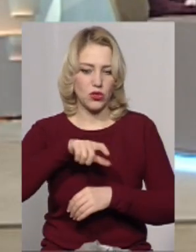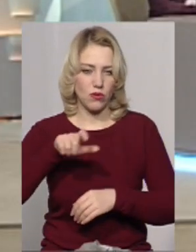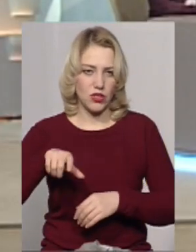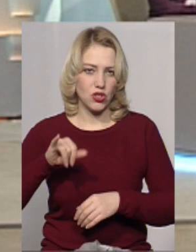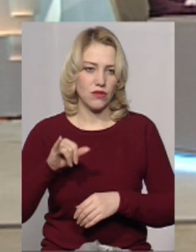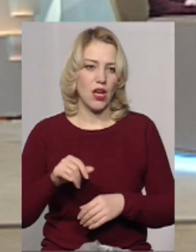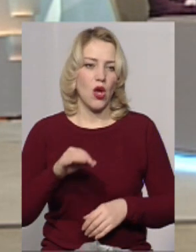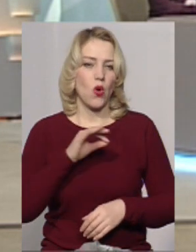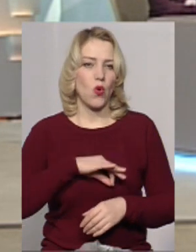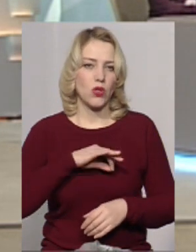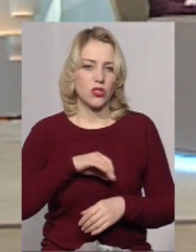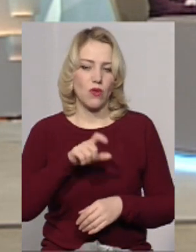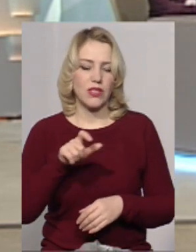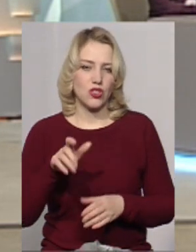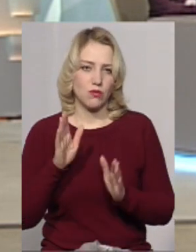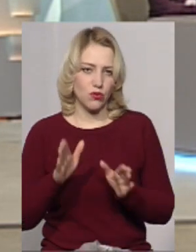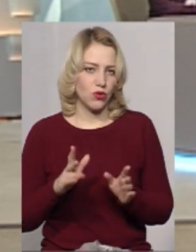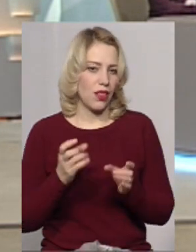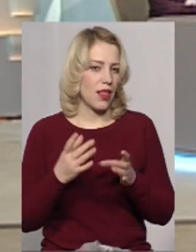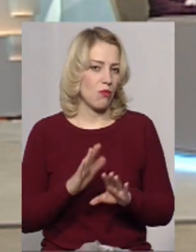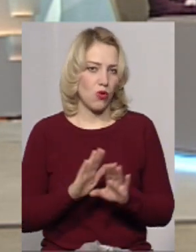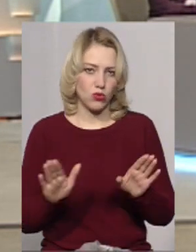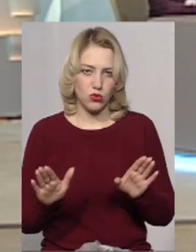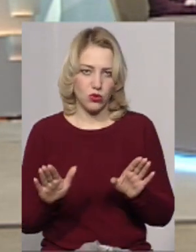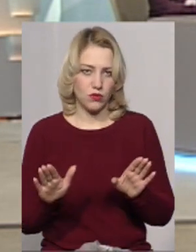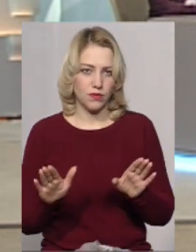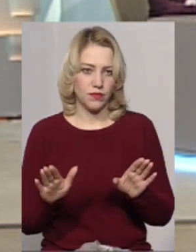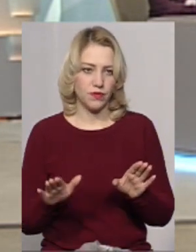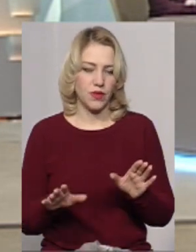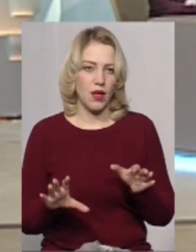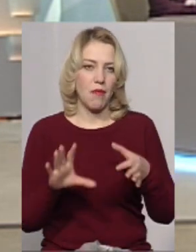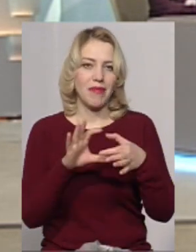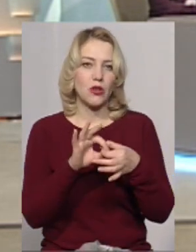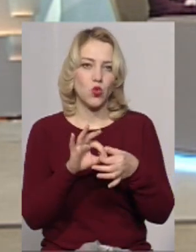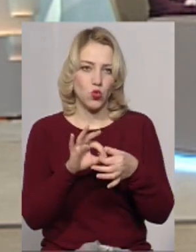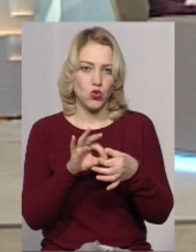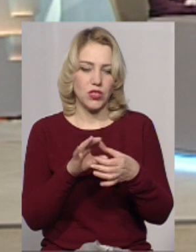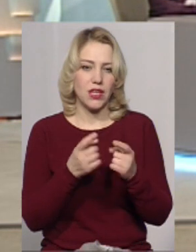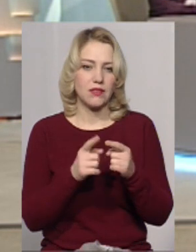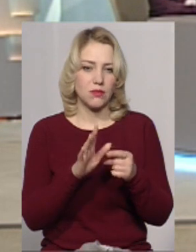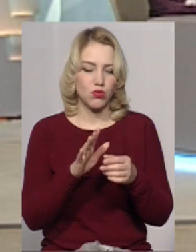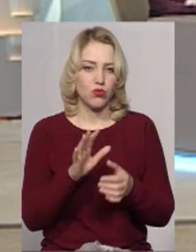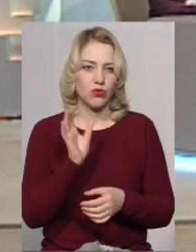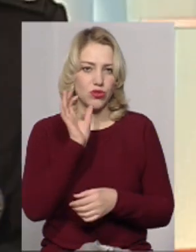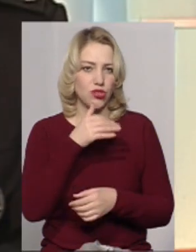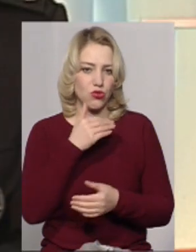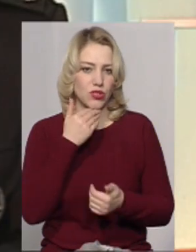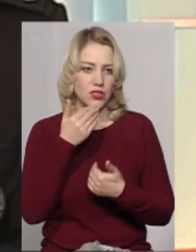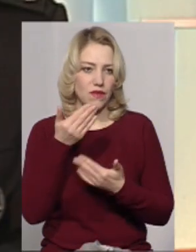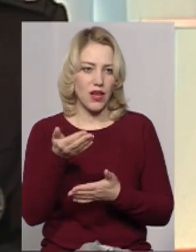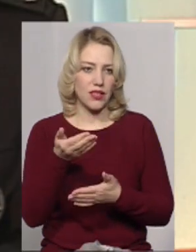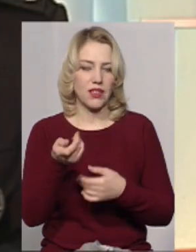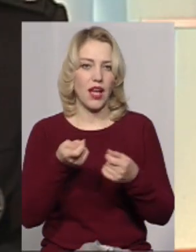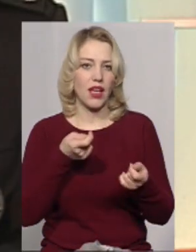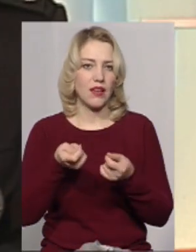Користувачі будуть не просто там, от, підключені, а це будуть, відповідно, серйозні звернення